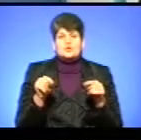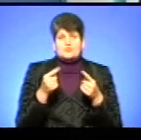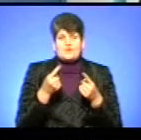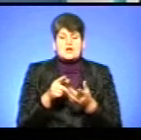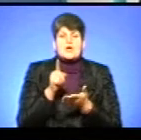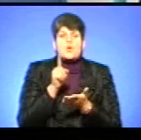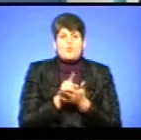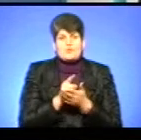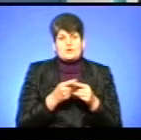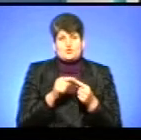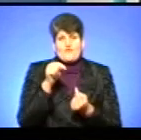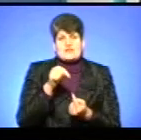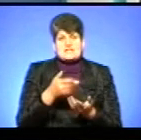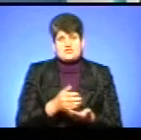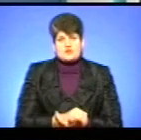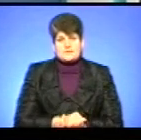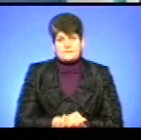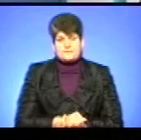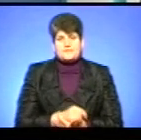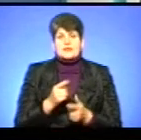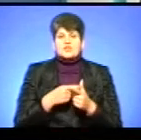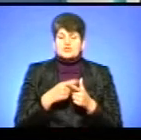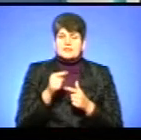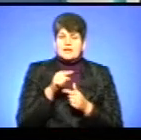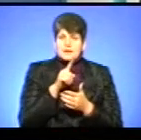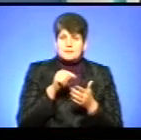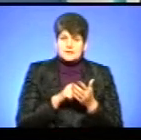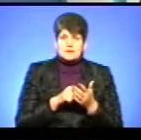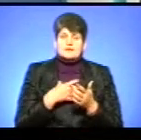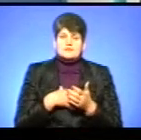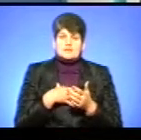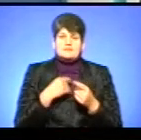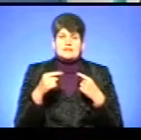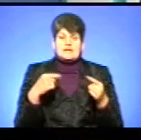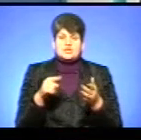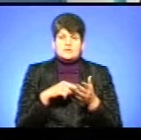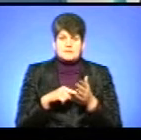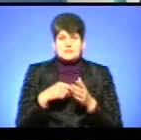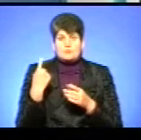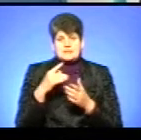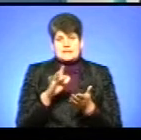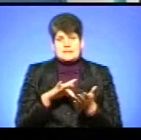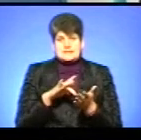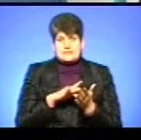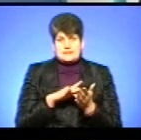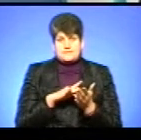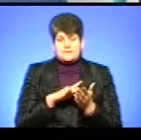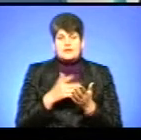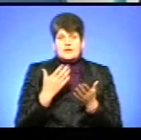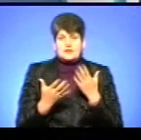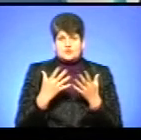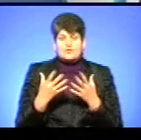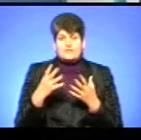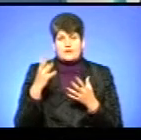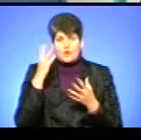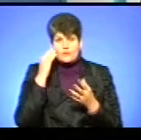обовизку для цього визначення. Чи таке питання актуально для інших міст, зокрема обласних центрів? Зокрема, якщо і врахувати процес